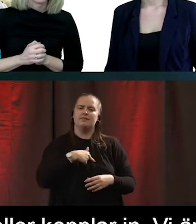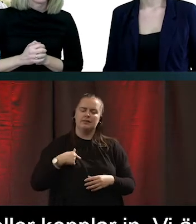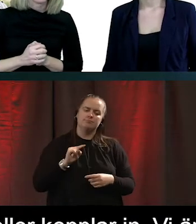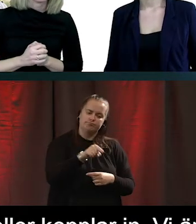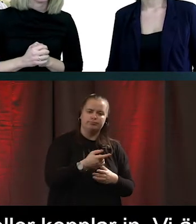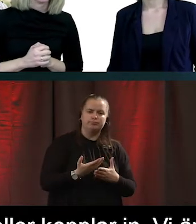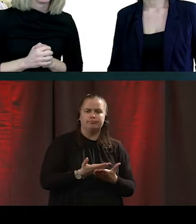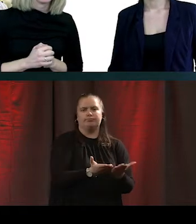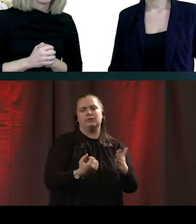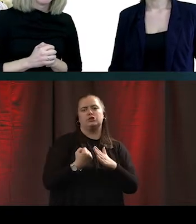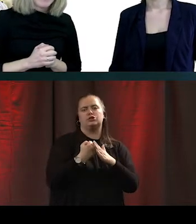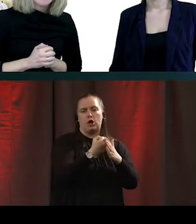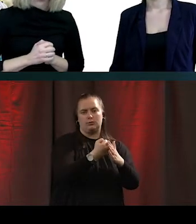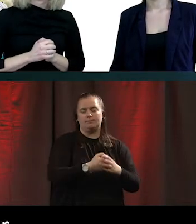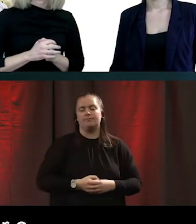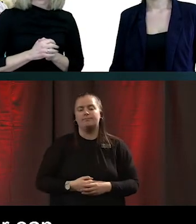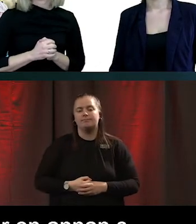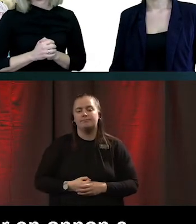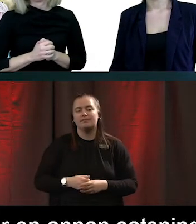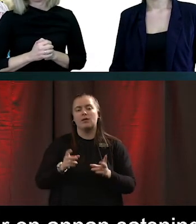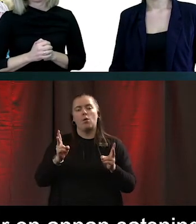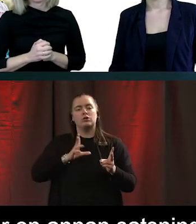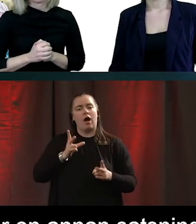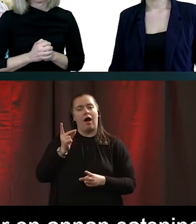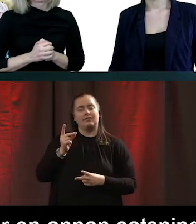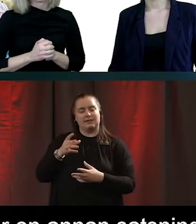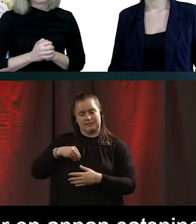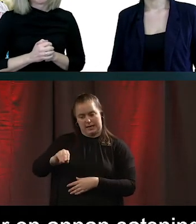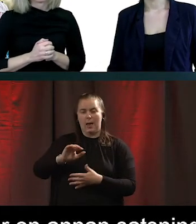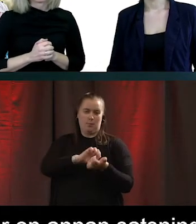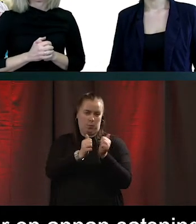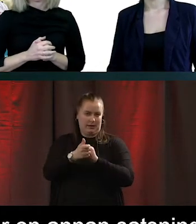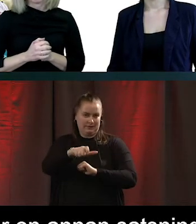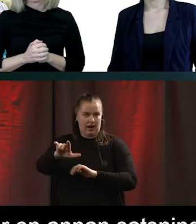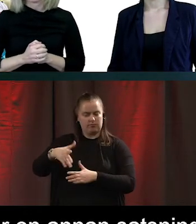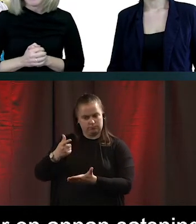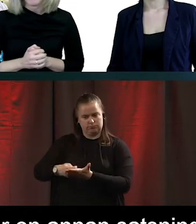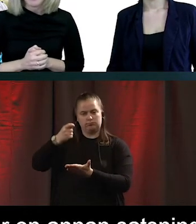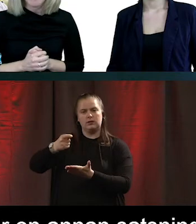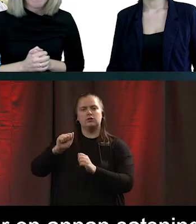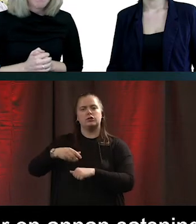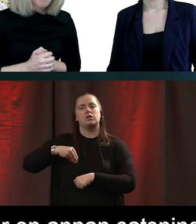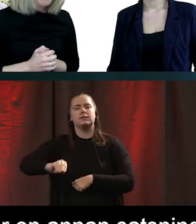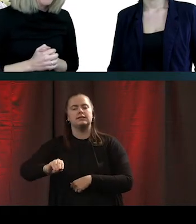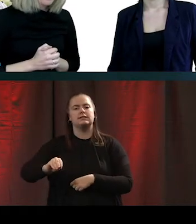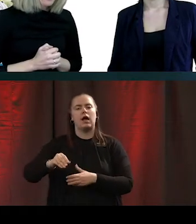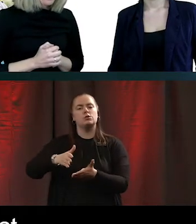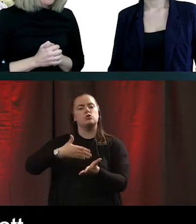Vi har också en satsning där våra politiker har tagit ett beslut. Om att satsa på just surfplattor till seniorer.